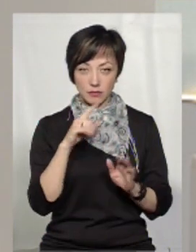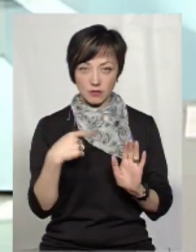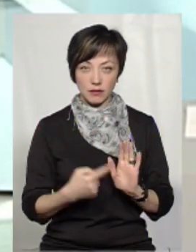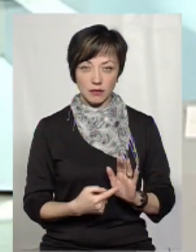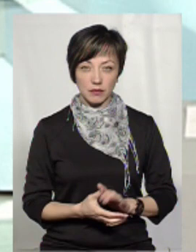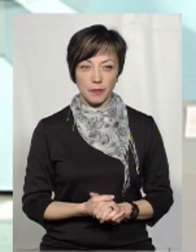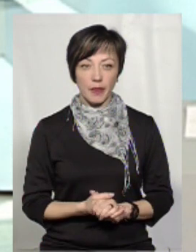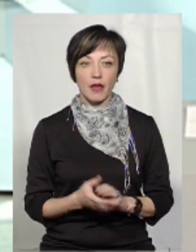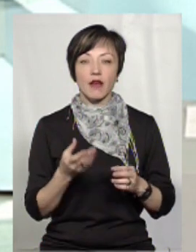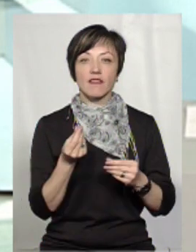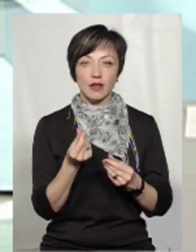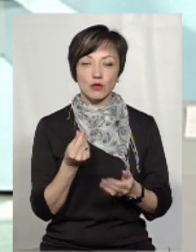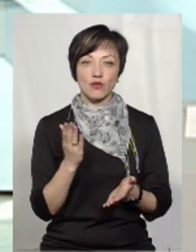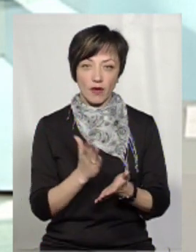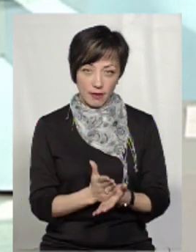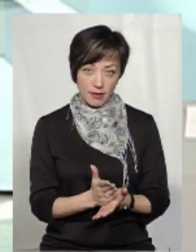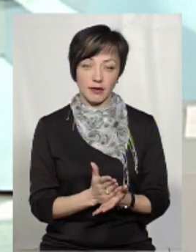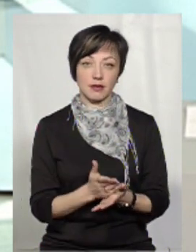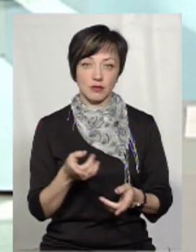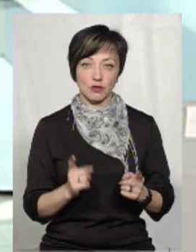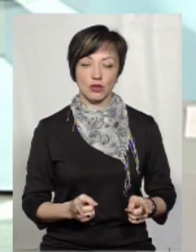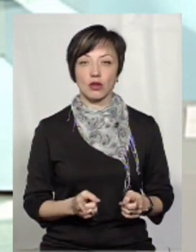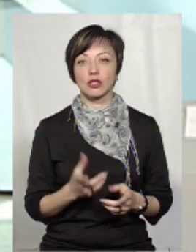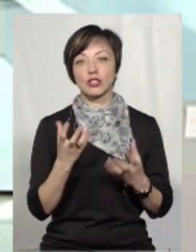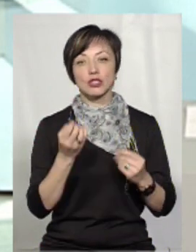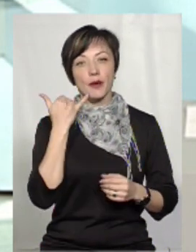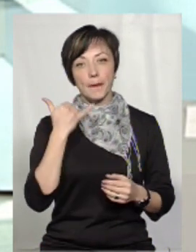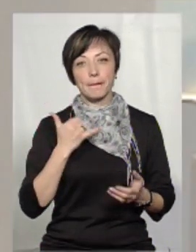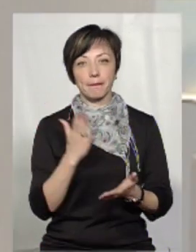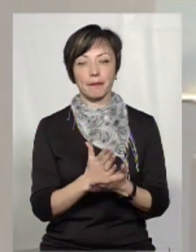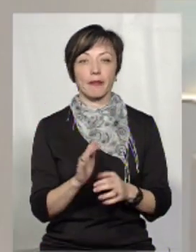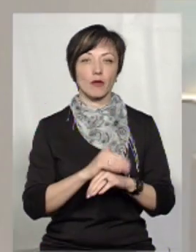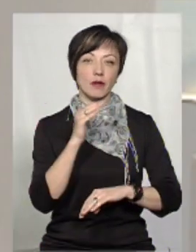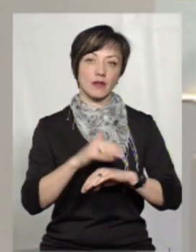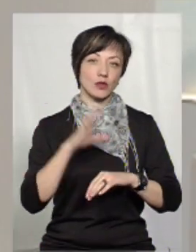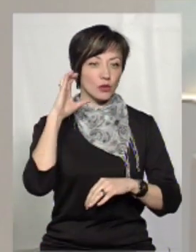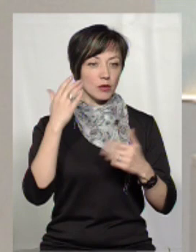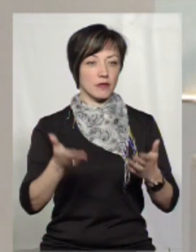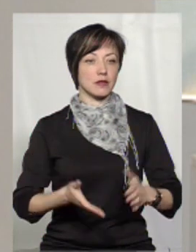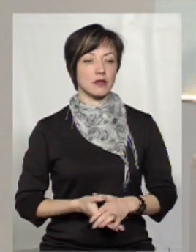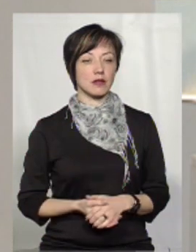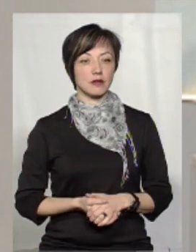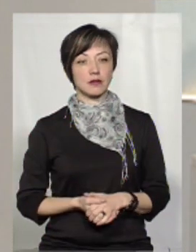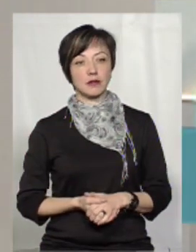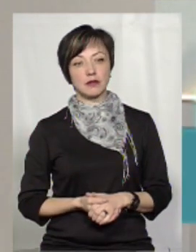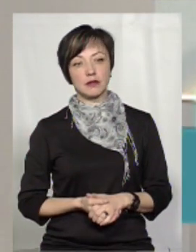повністю для цього кошти? Фінансування є, так, звичайно. І ще маємо телефонний дзвінок. Добрий вечір, слухаємо вас.